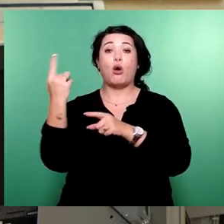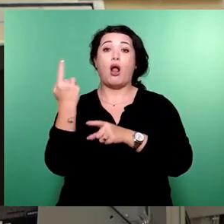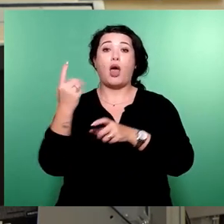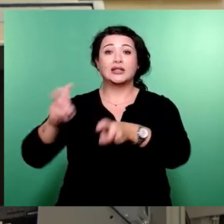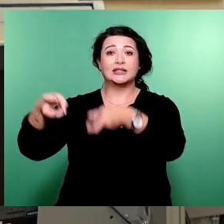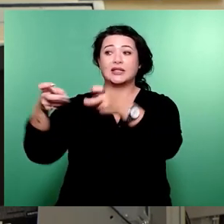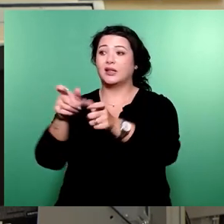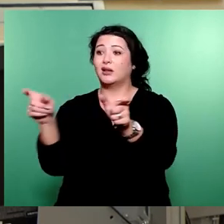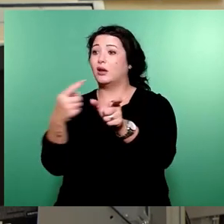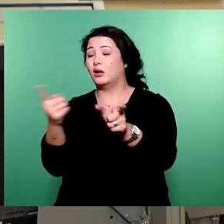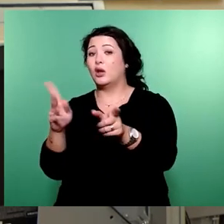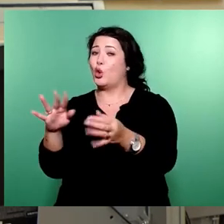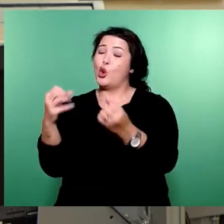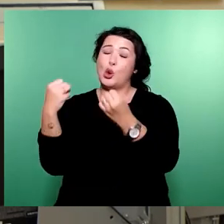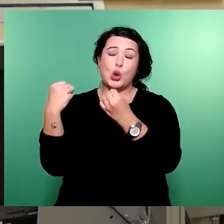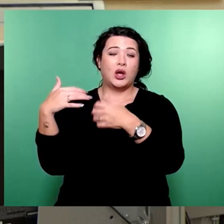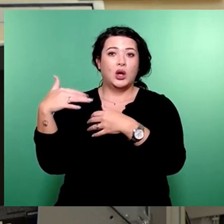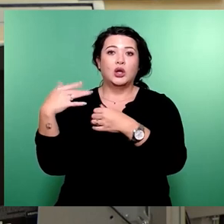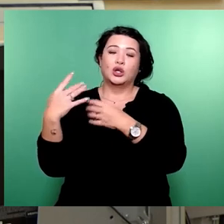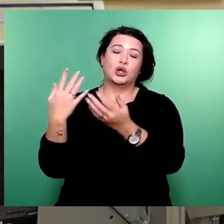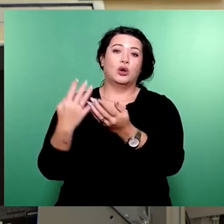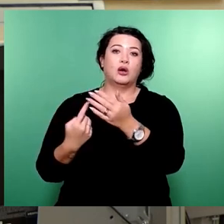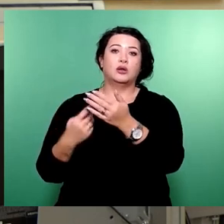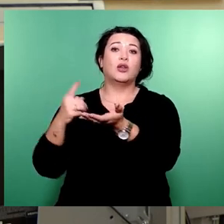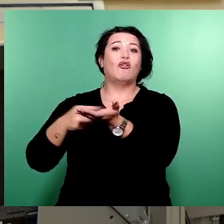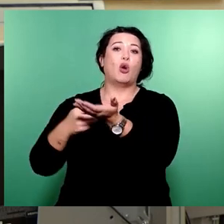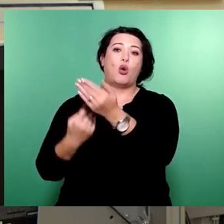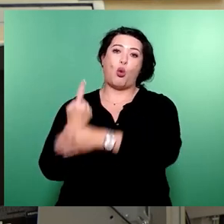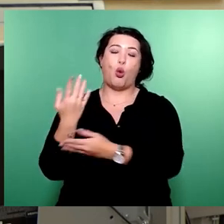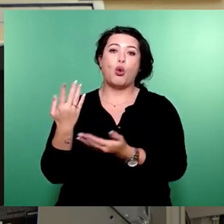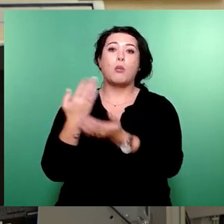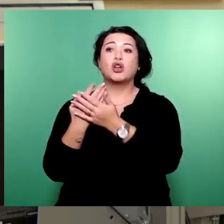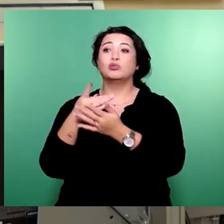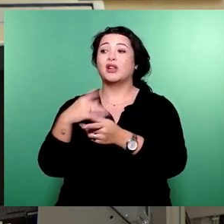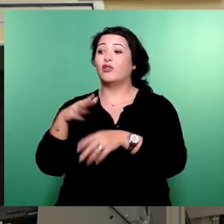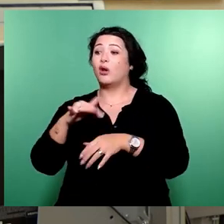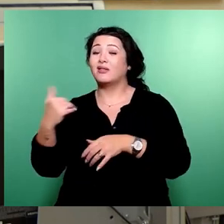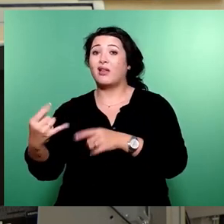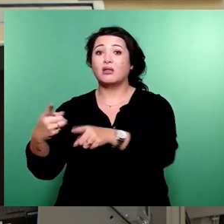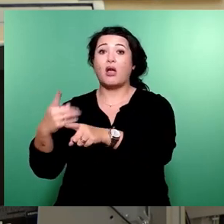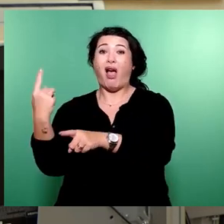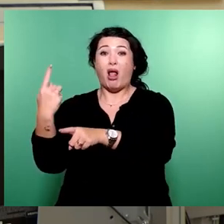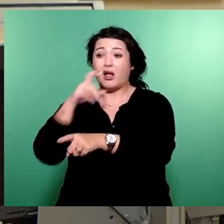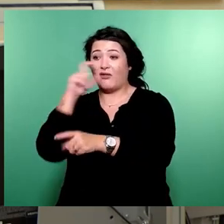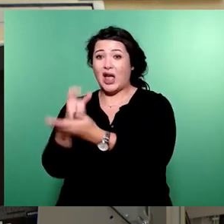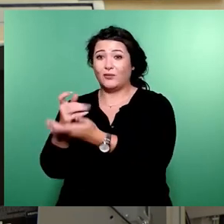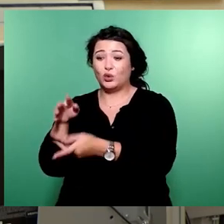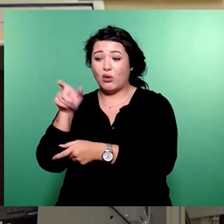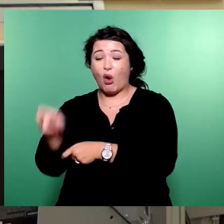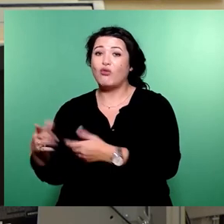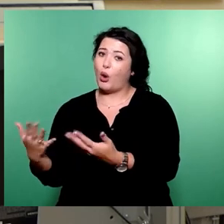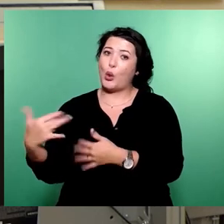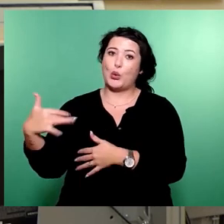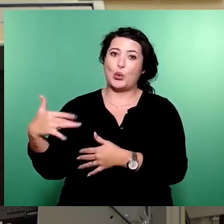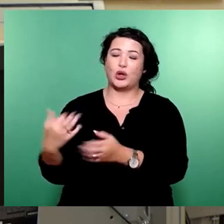Hinsicht sehr stark gefordert. Alleine die Verantwortung für Kinder zu tragen, ist bereits eine große Leistung. Aber hinzu kommt,